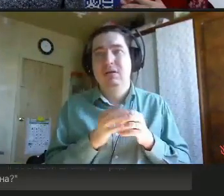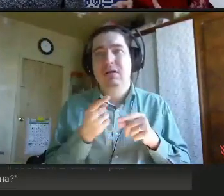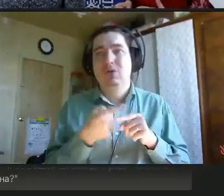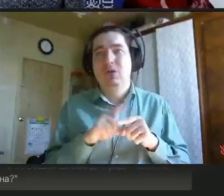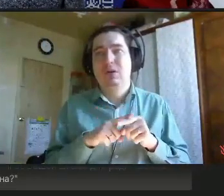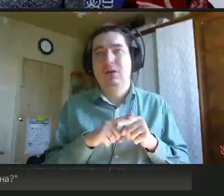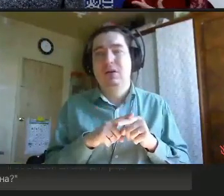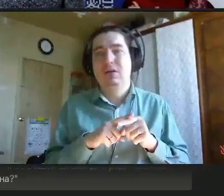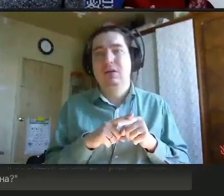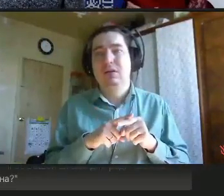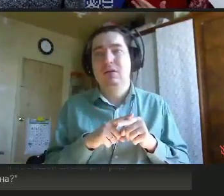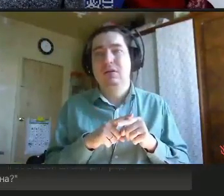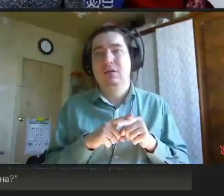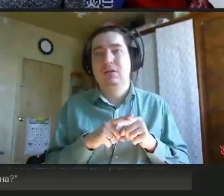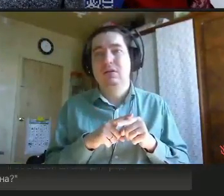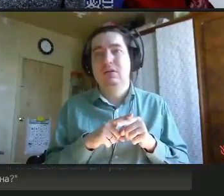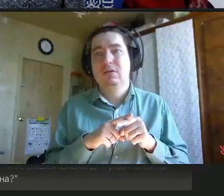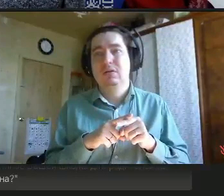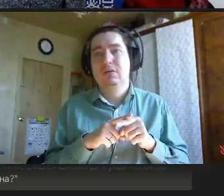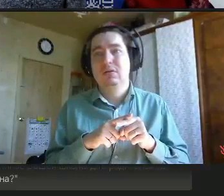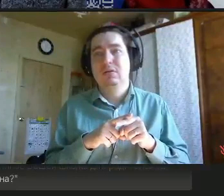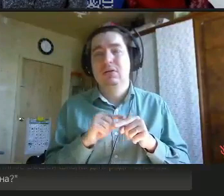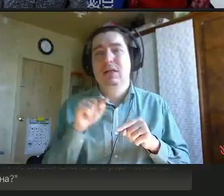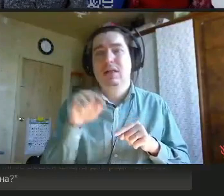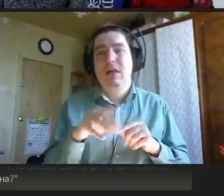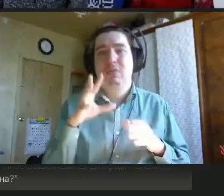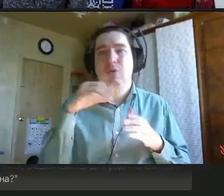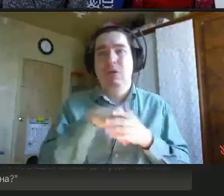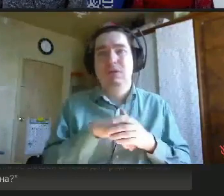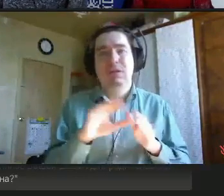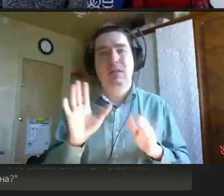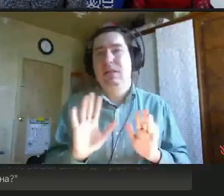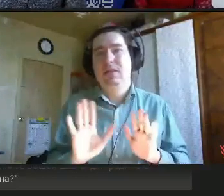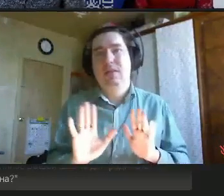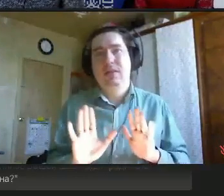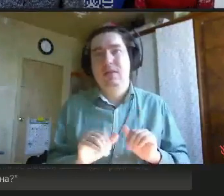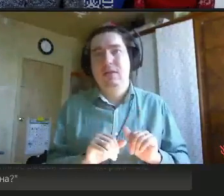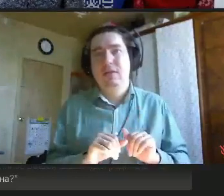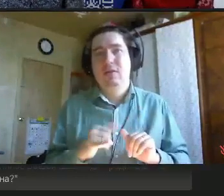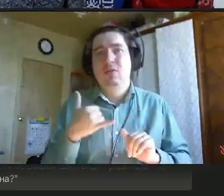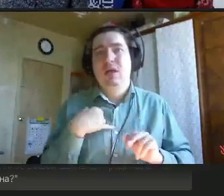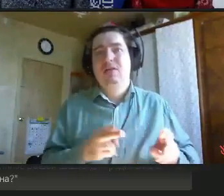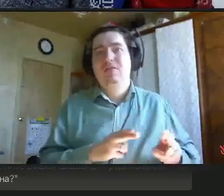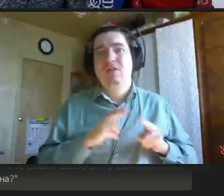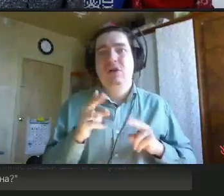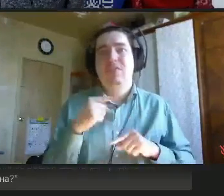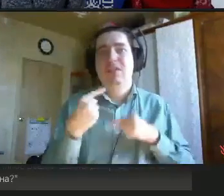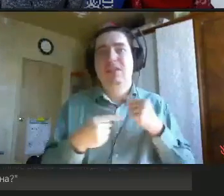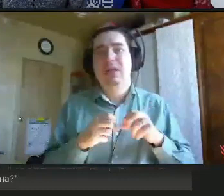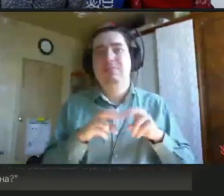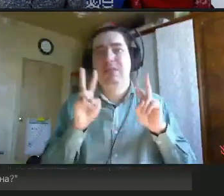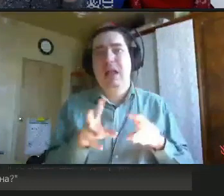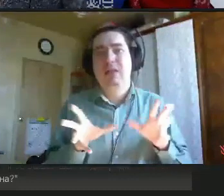за одну боецку приезжают? Нет, нет, нет. Смотрите, у нас выезжает всегда один специалист